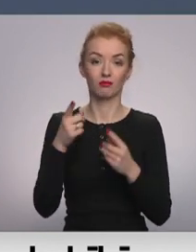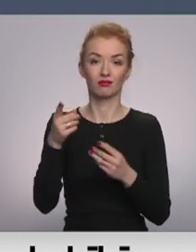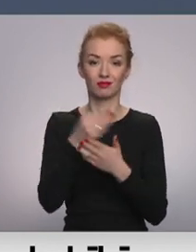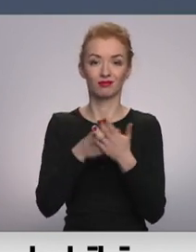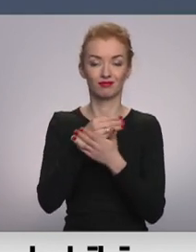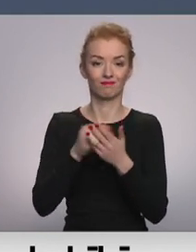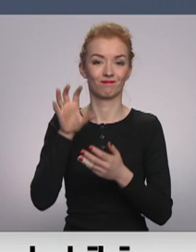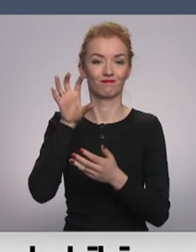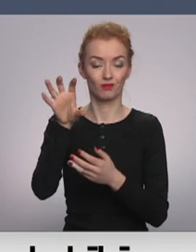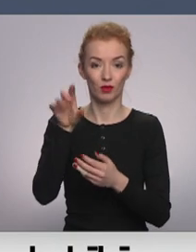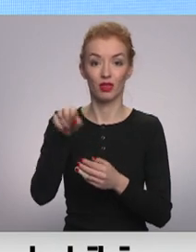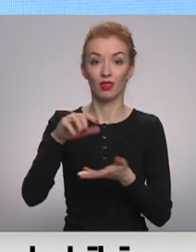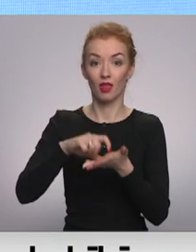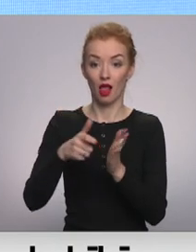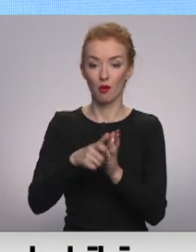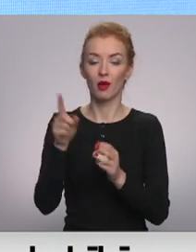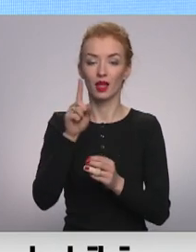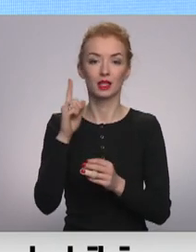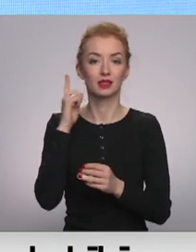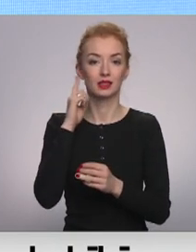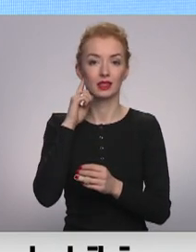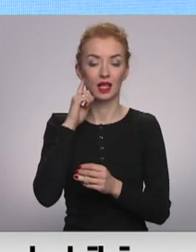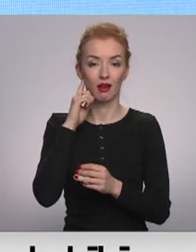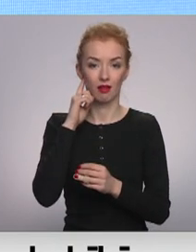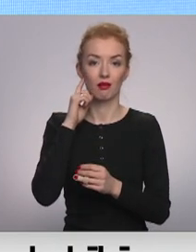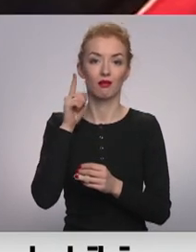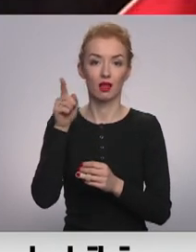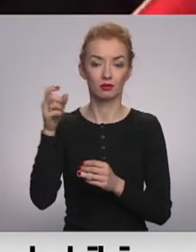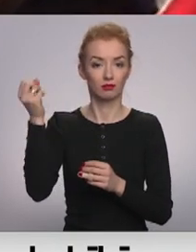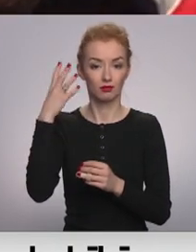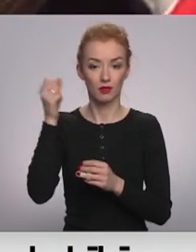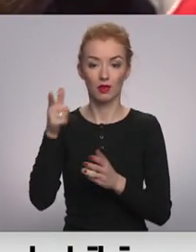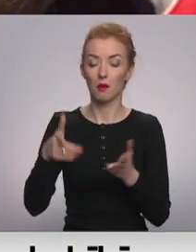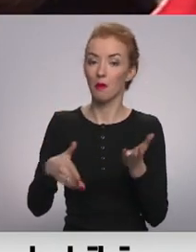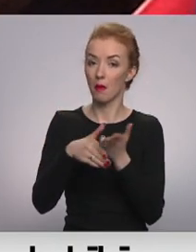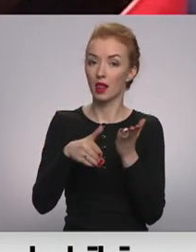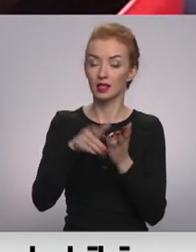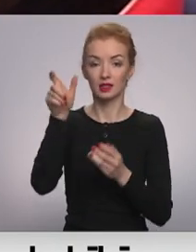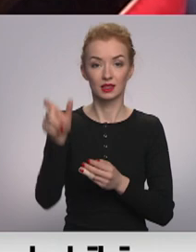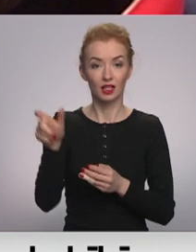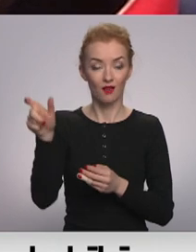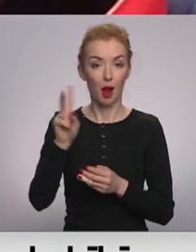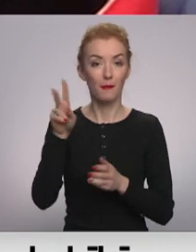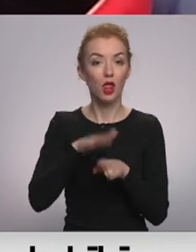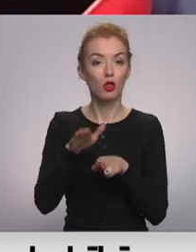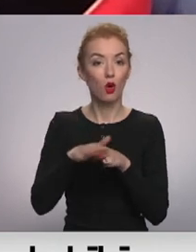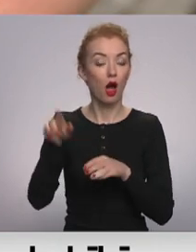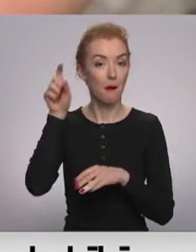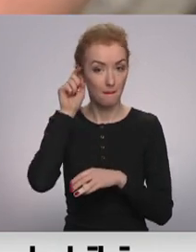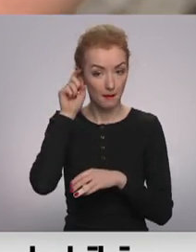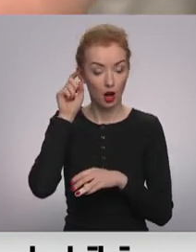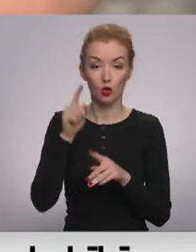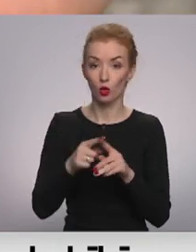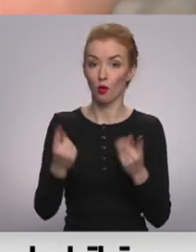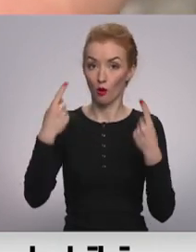kas apliecina, ka telpā pieejamas dzirdas cilpas. Dzirdas cilpa ir palīgi līdzeklis dzirdas aparātu lietotājiem. Šobrīd spēkā